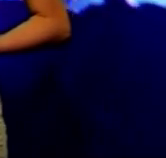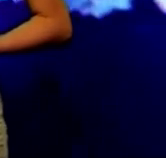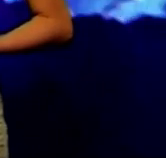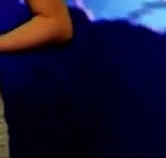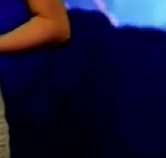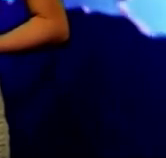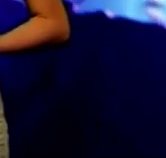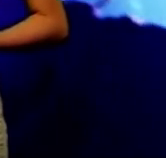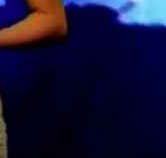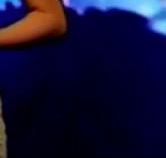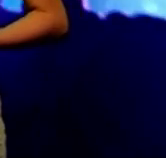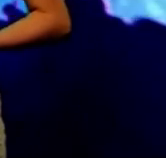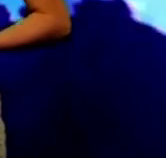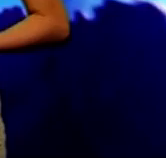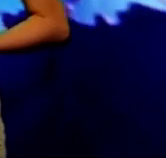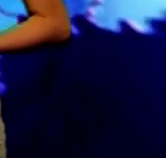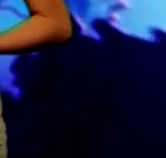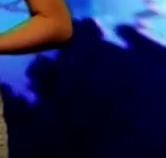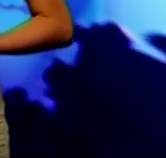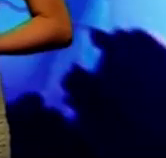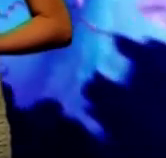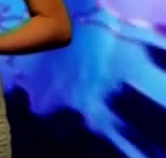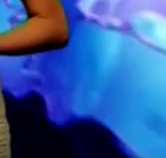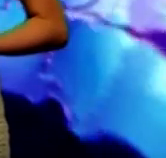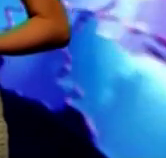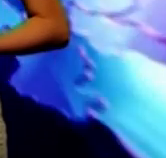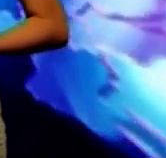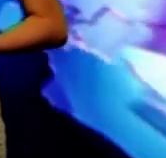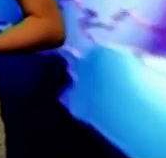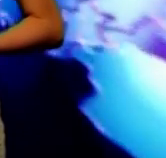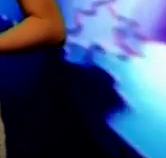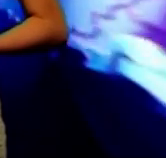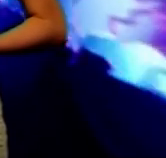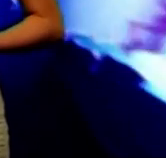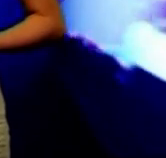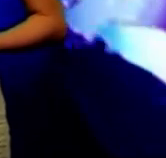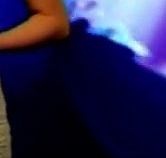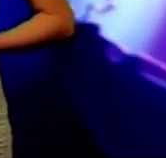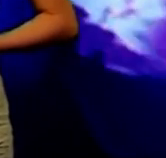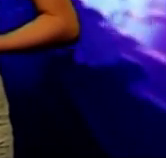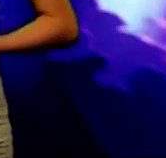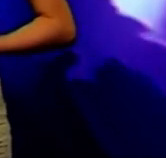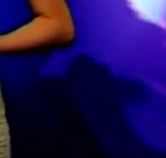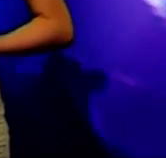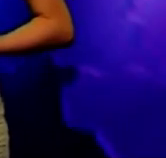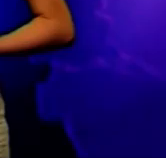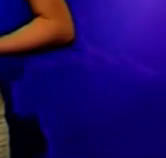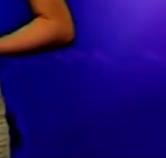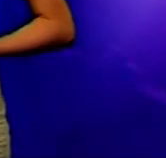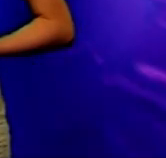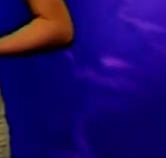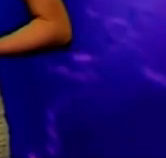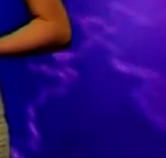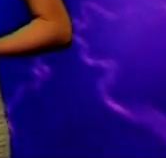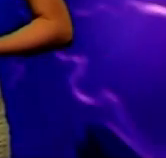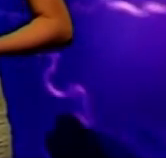потрібне особисто вам. Тоді ніяка погода не стане завадою на шляху до здійснень задумок. Яку ж саме погоду очікувати нам 24